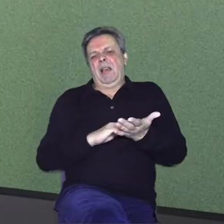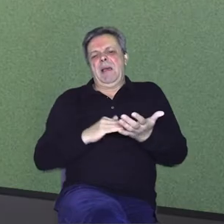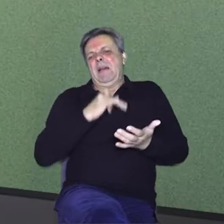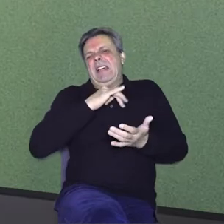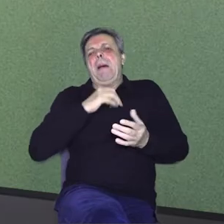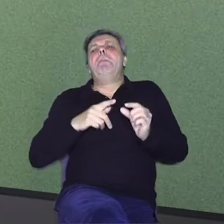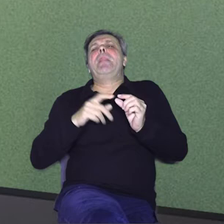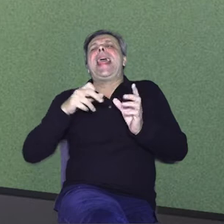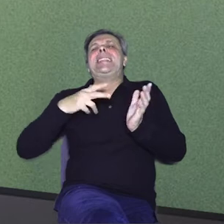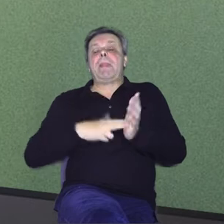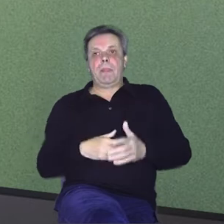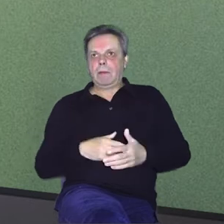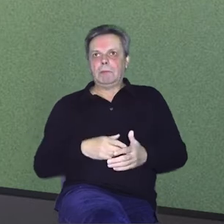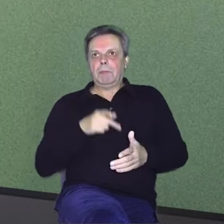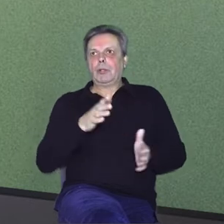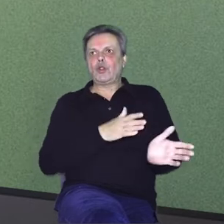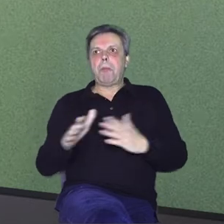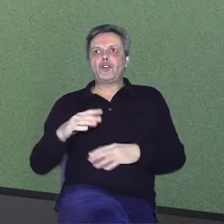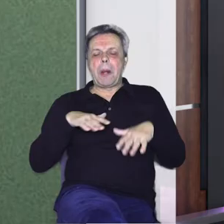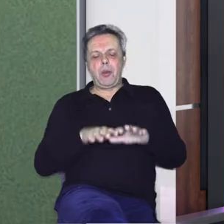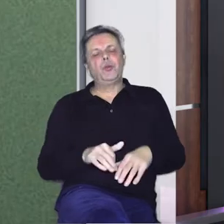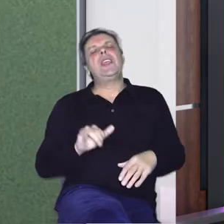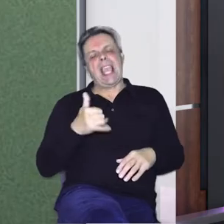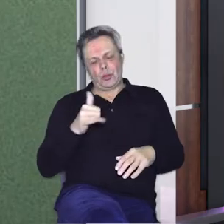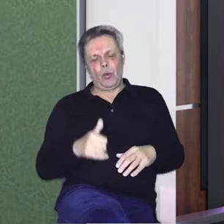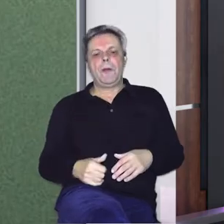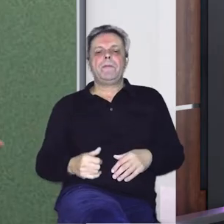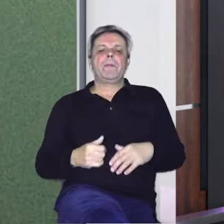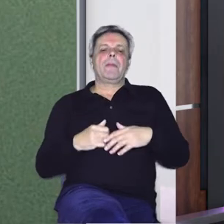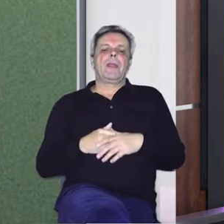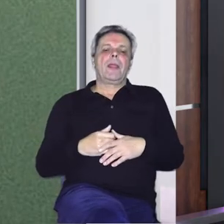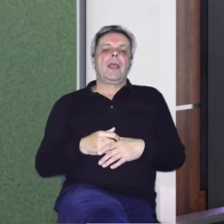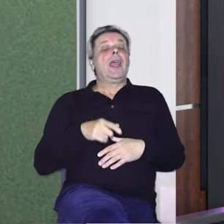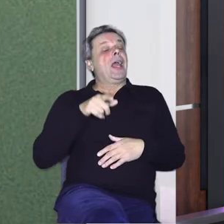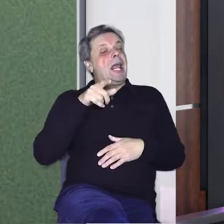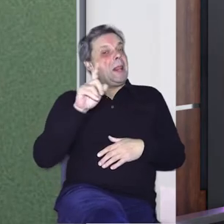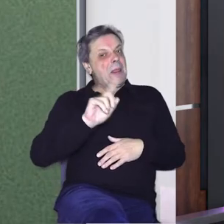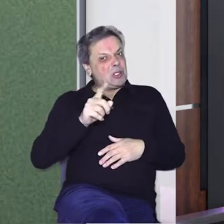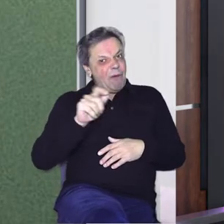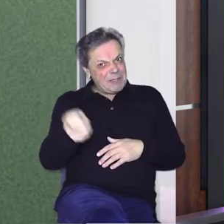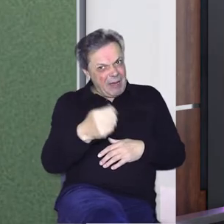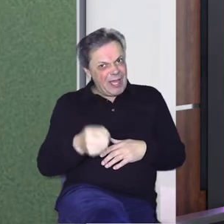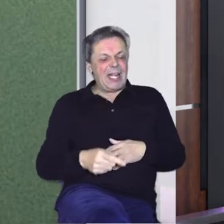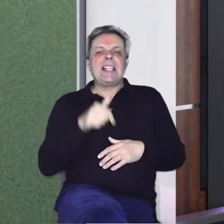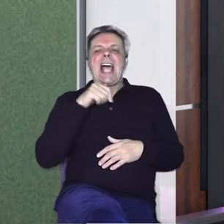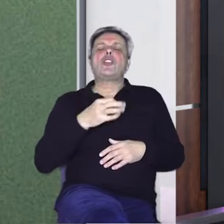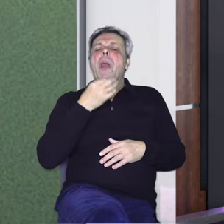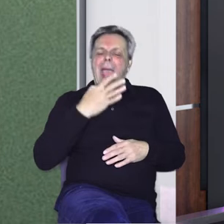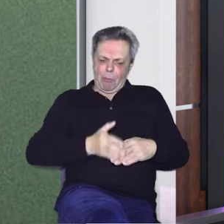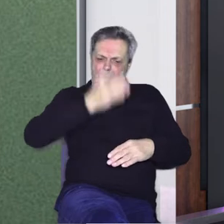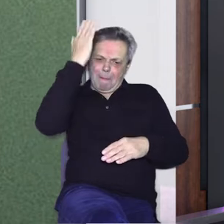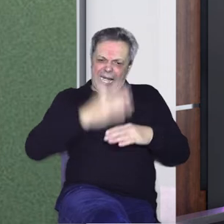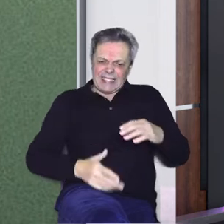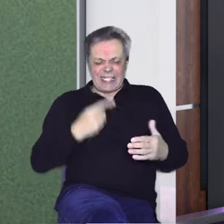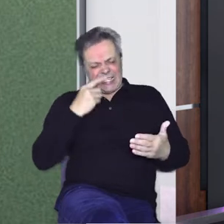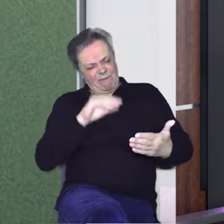Pa neki pošteni ljudi su u tom tvom kraju. Pošteni, jako pošteni. Vidim da vas nisu prevarili, zato je najbitnije prerezati po pola, da se vidi